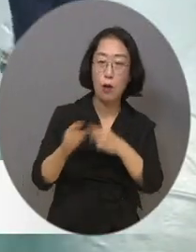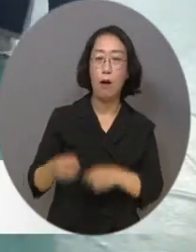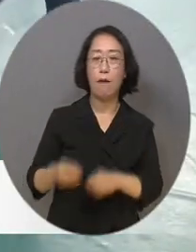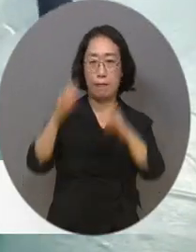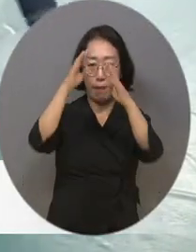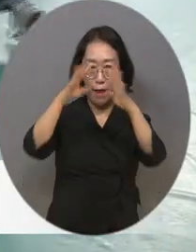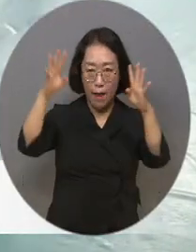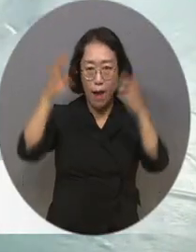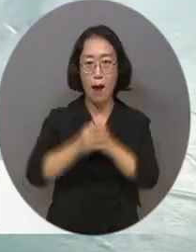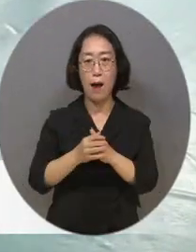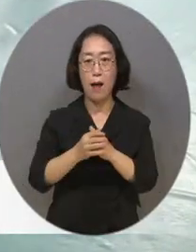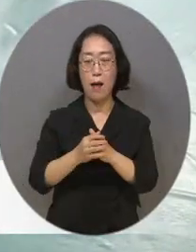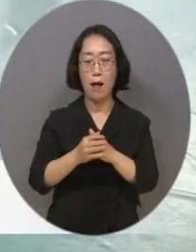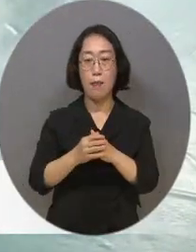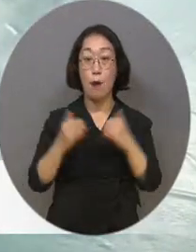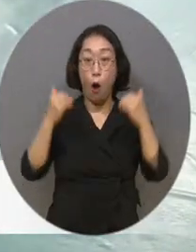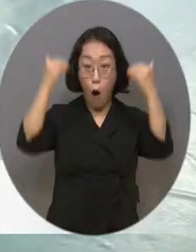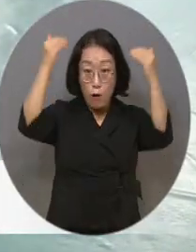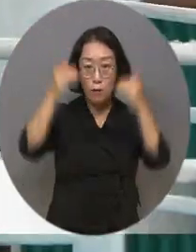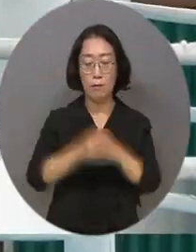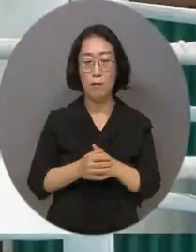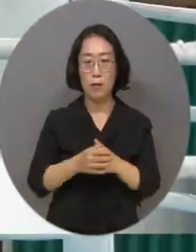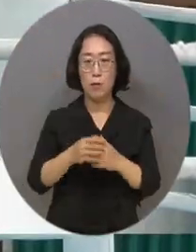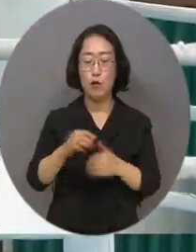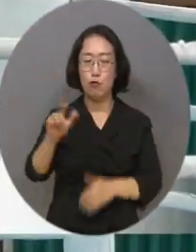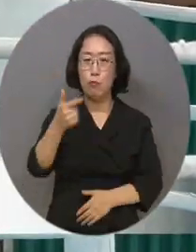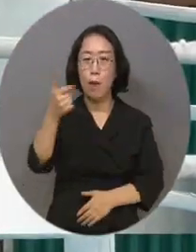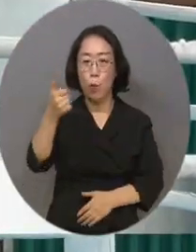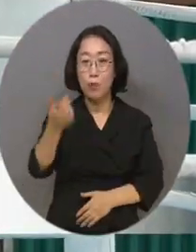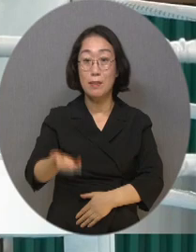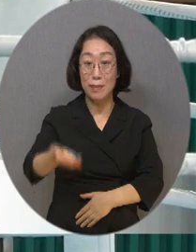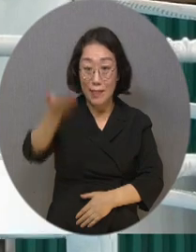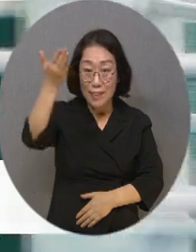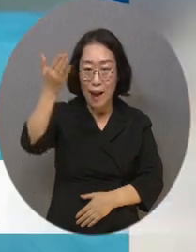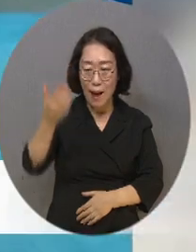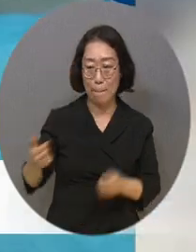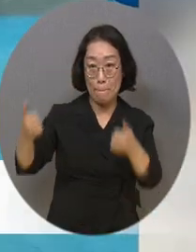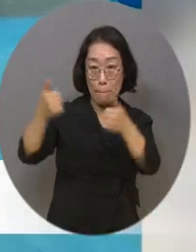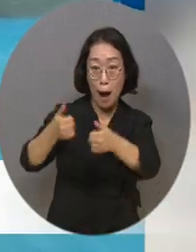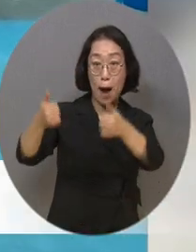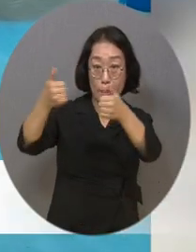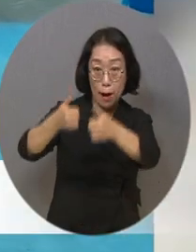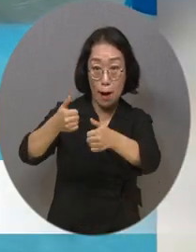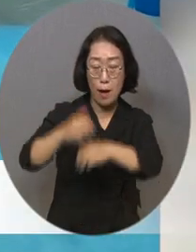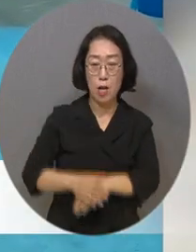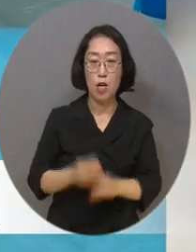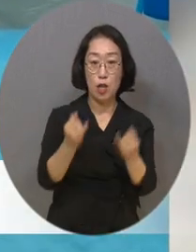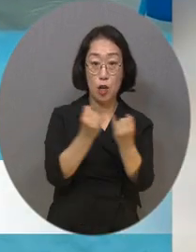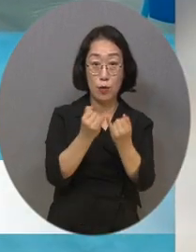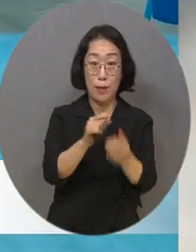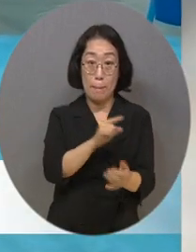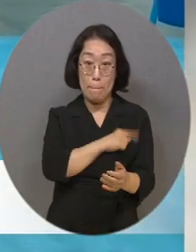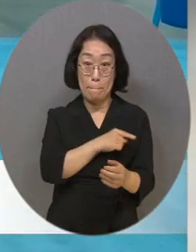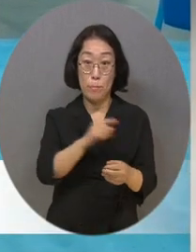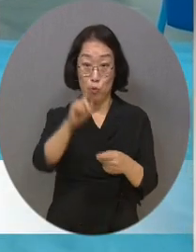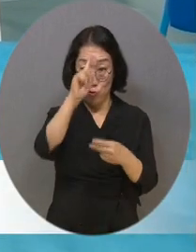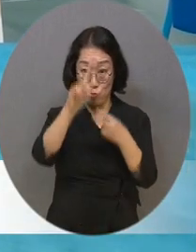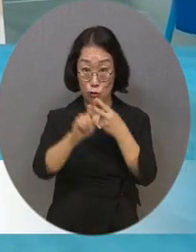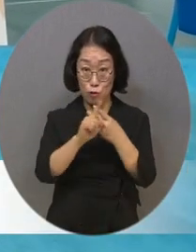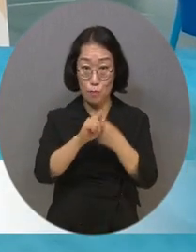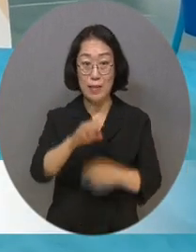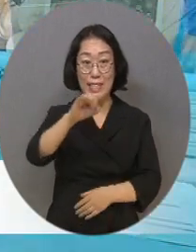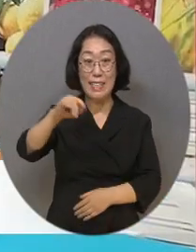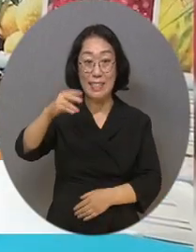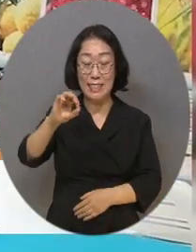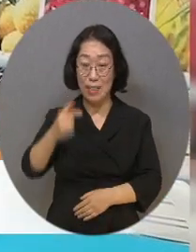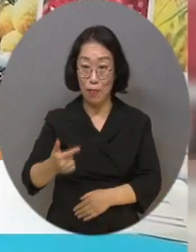남녀 209개 팀 650여 명이 체급별 최강자를 가렸고 중등부 여자 최우수 선수상은 이승윤 선수가